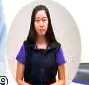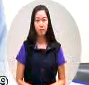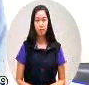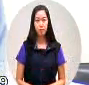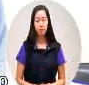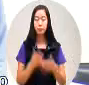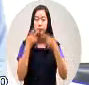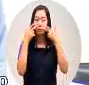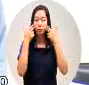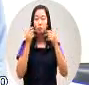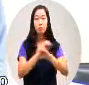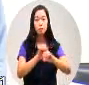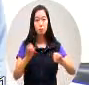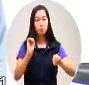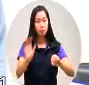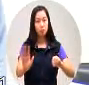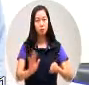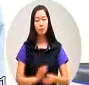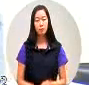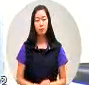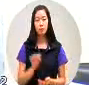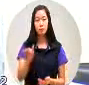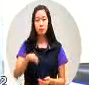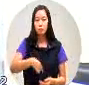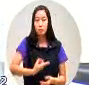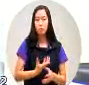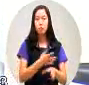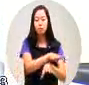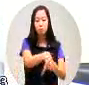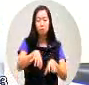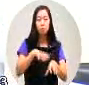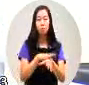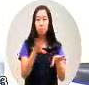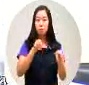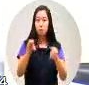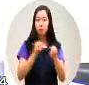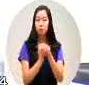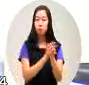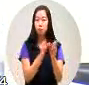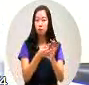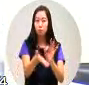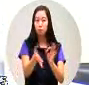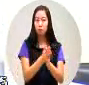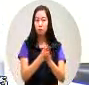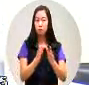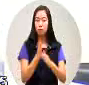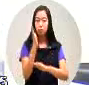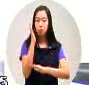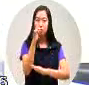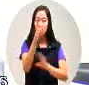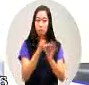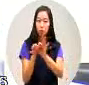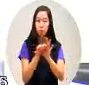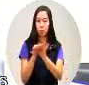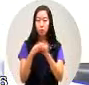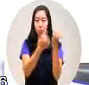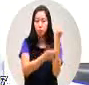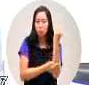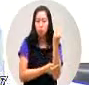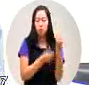原住民的土地自然资源因为政府相关法令的限制